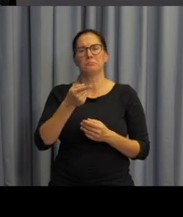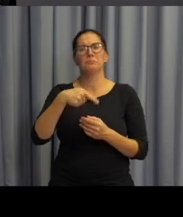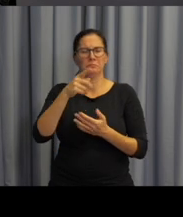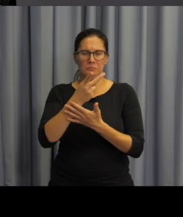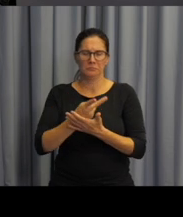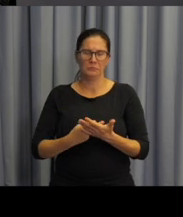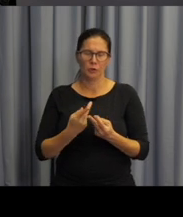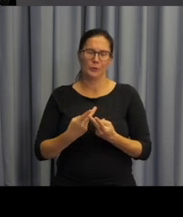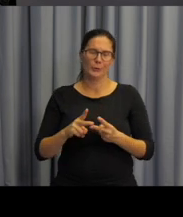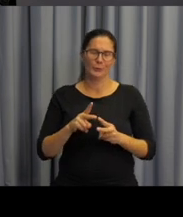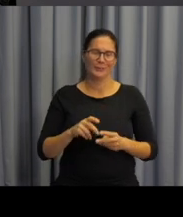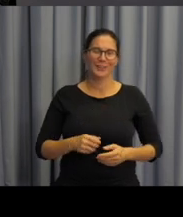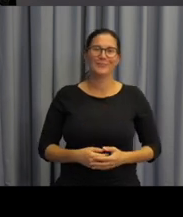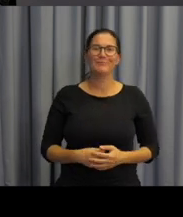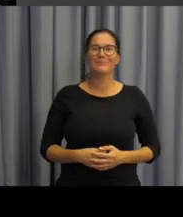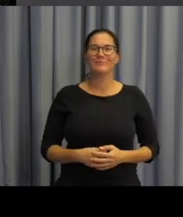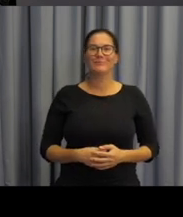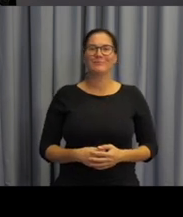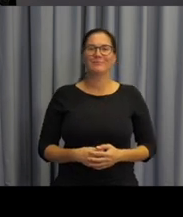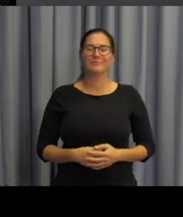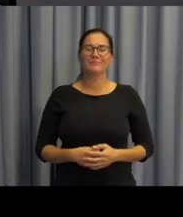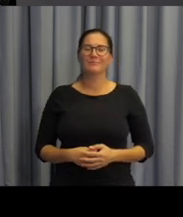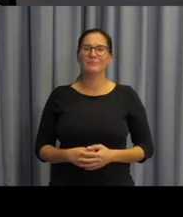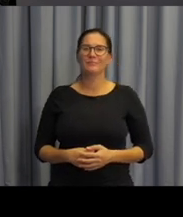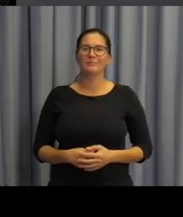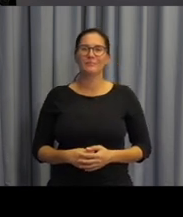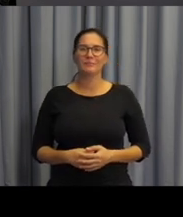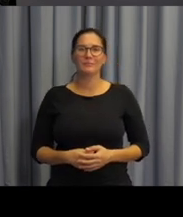času, abyste se ho mohli prohlédnout.